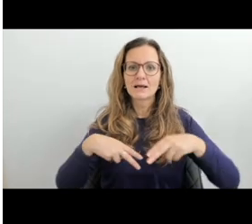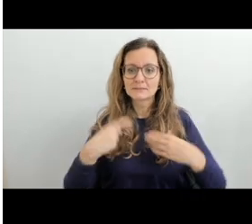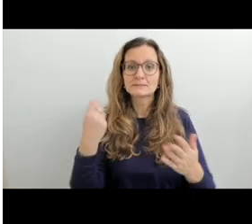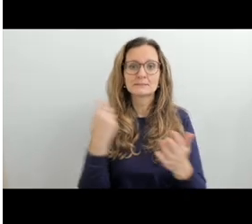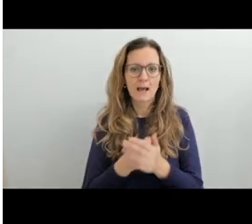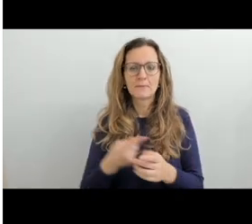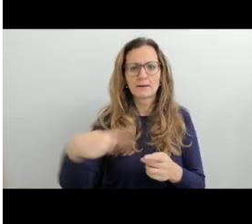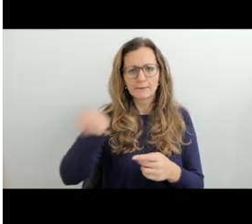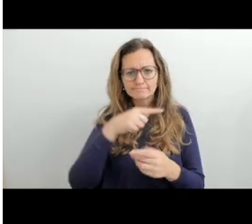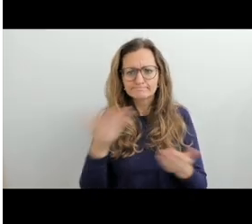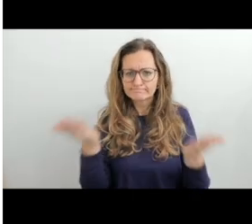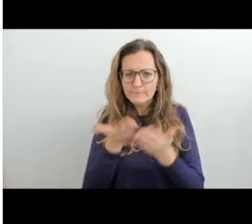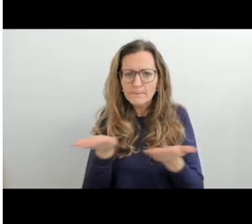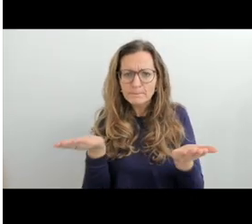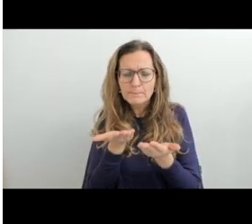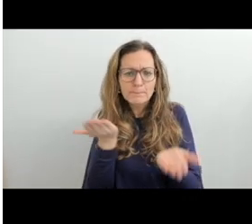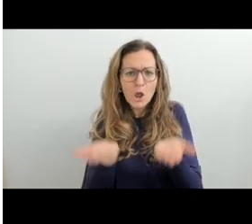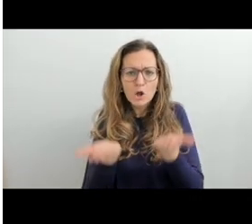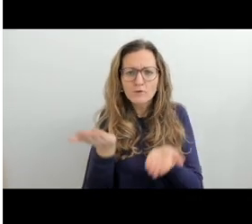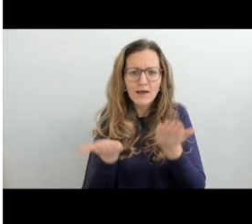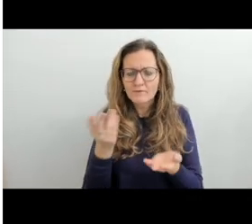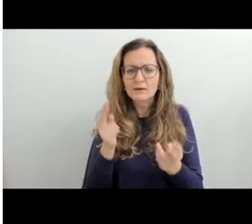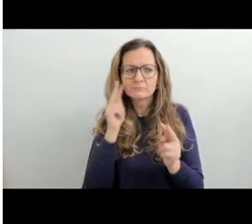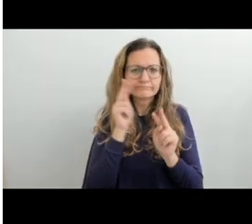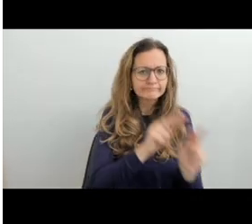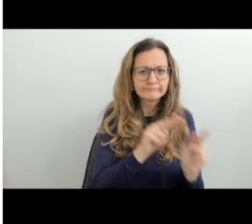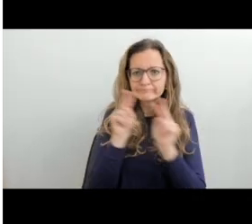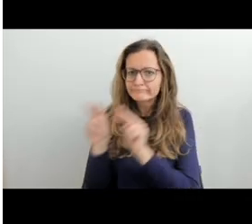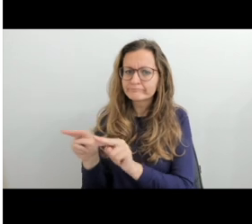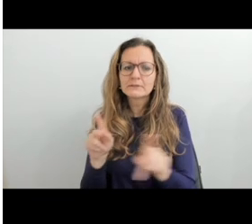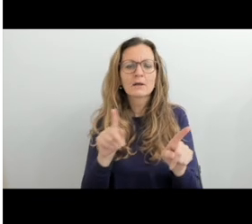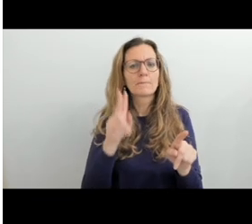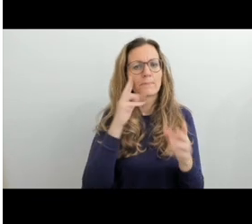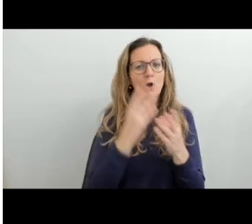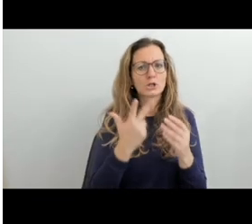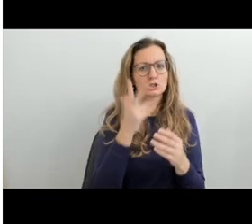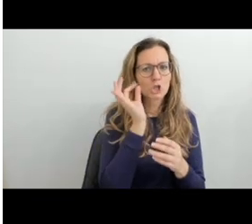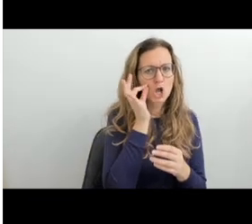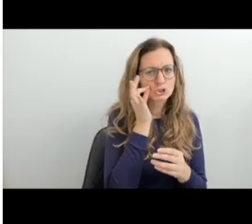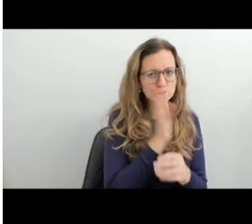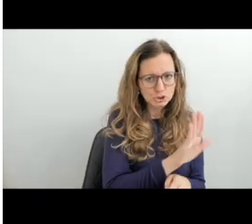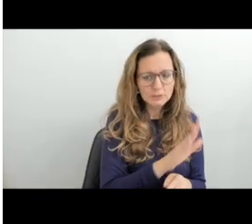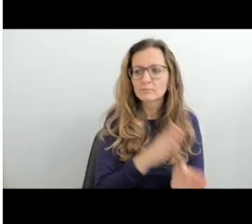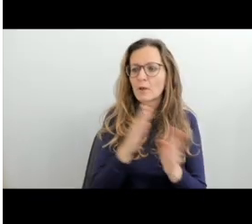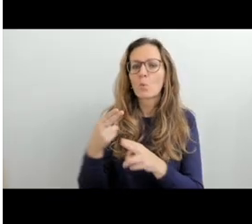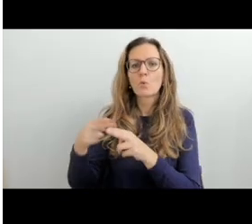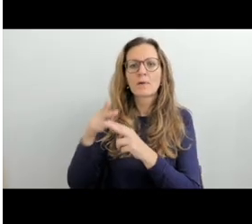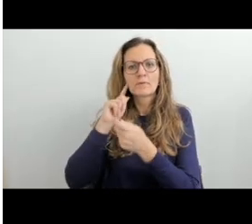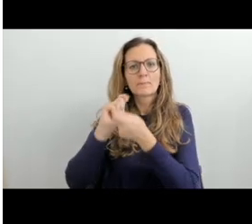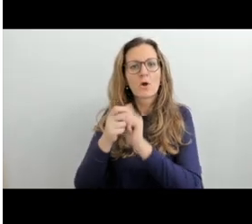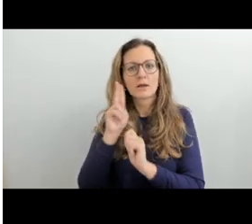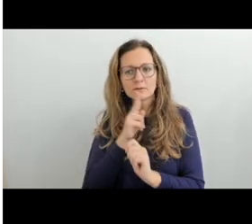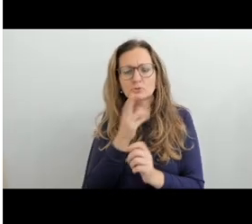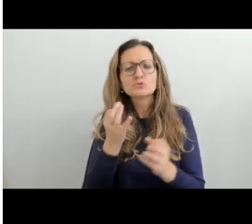kompetence recepce. A potom úkolem žáků je porovnat obě dvě verze. A zde se zase